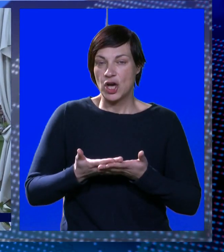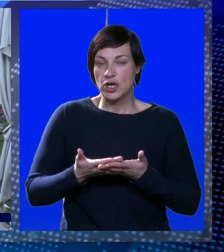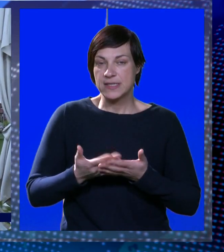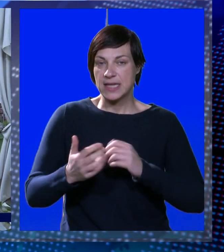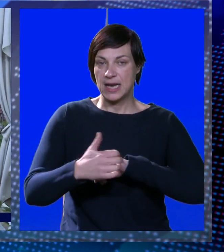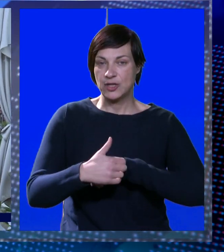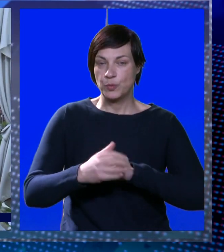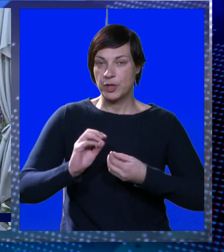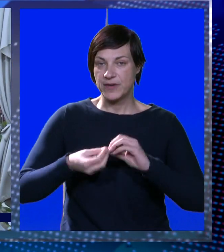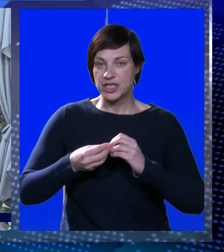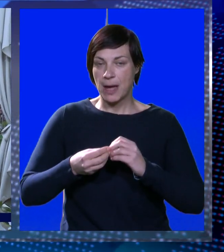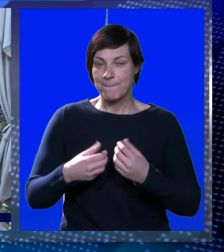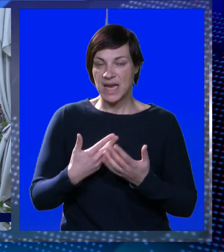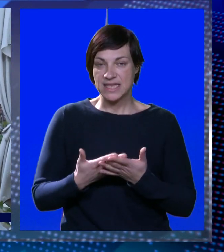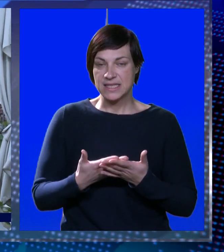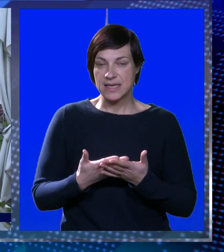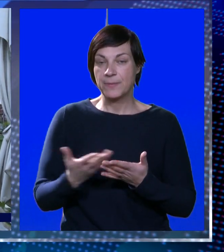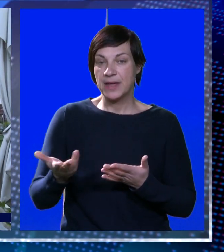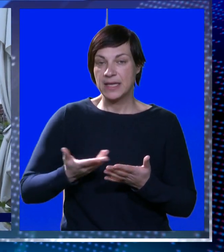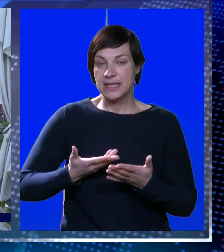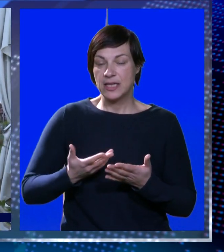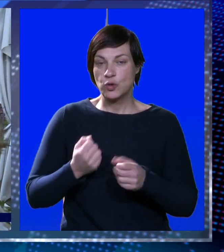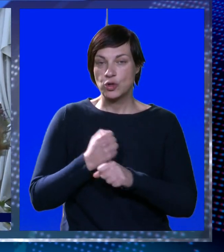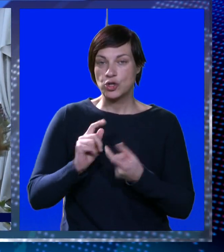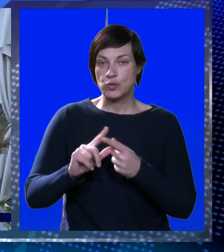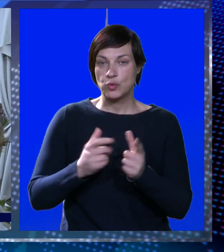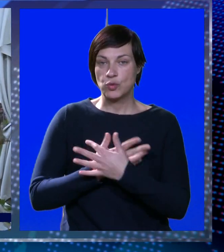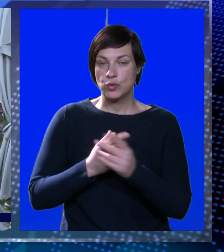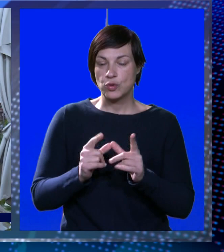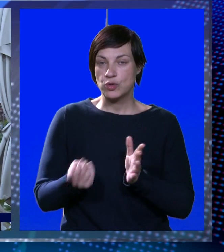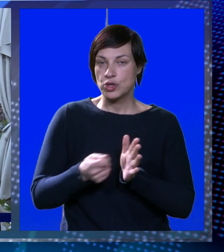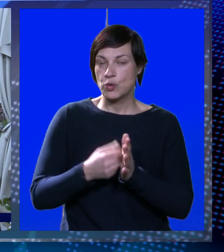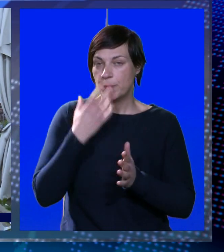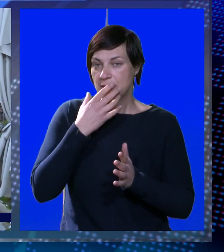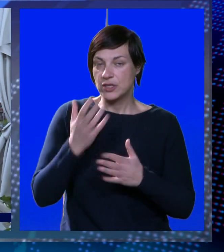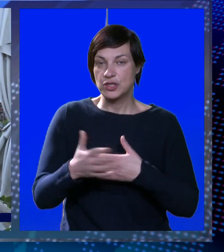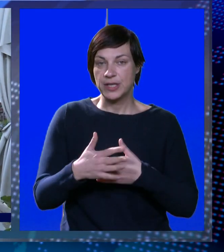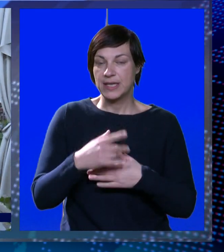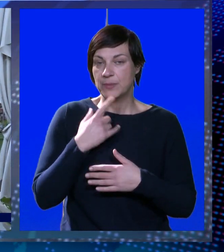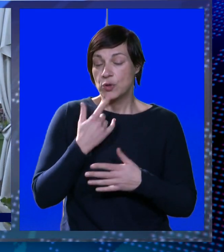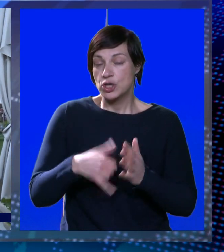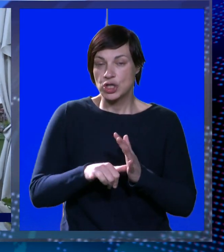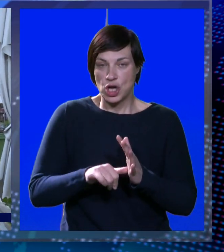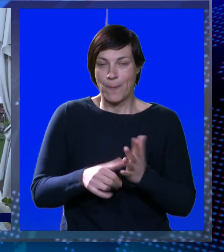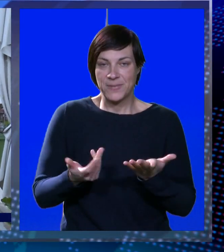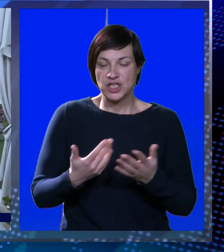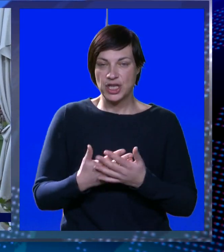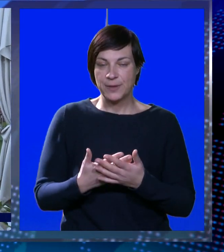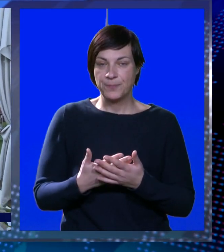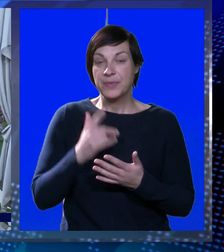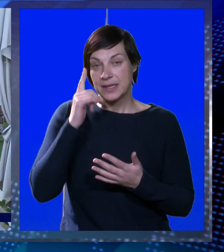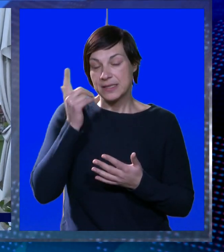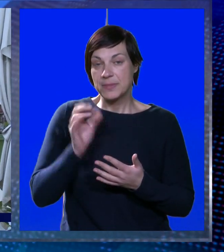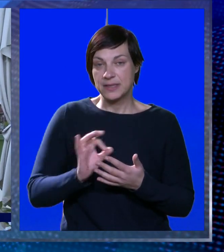žubska Dubrovačka pleca da ljudi dođu u gruž, kupi verduru, kupi ribu, ko što je običaj